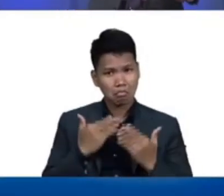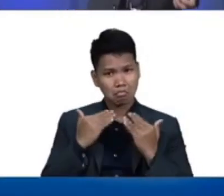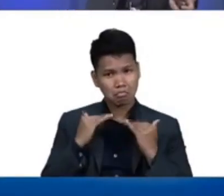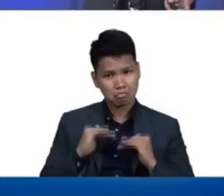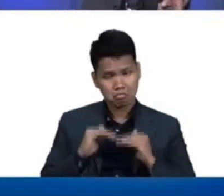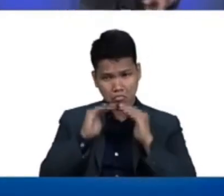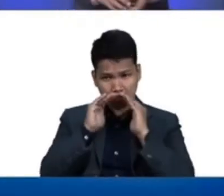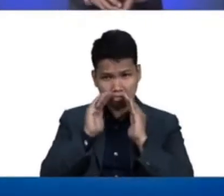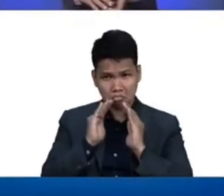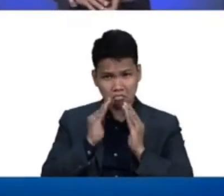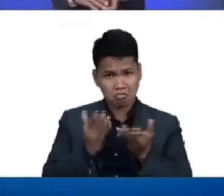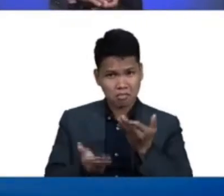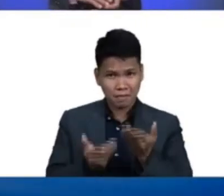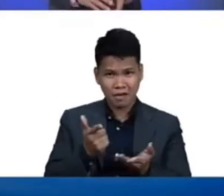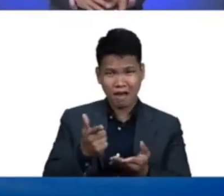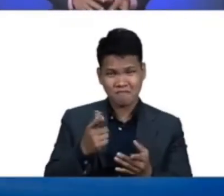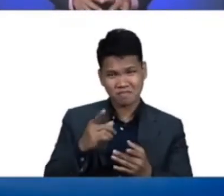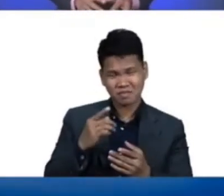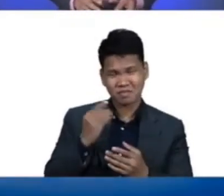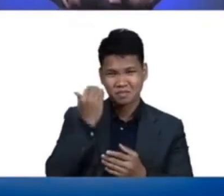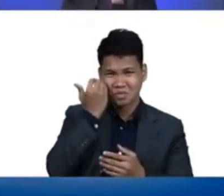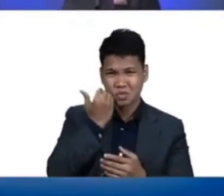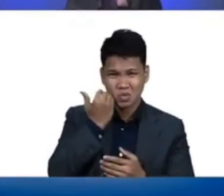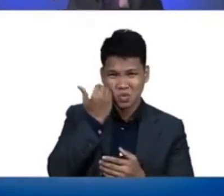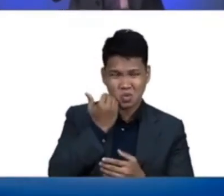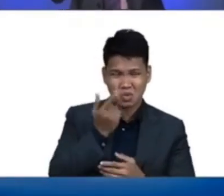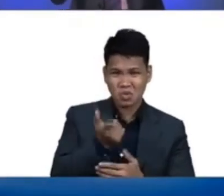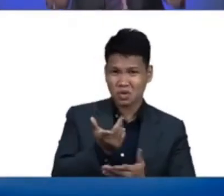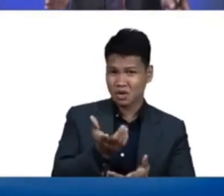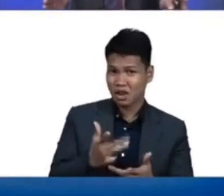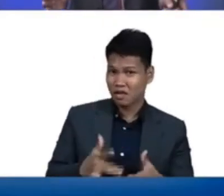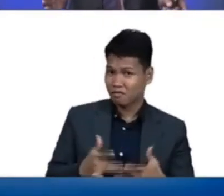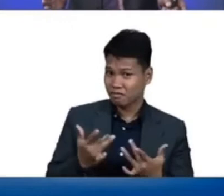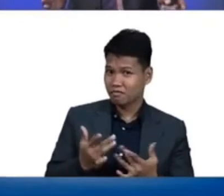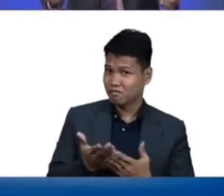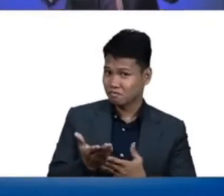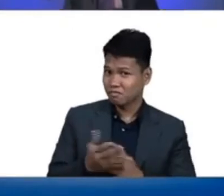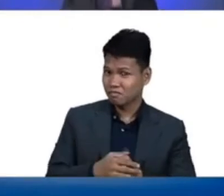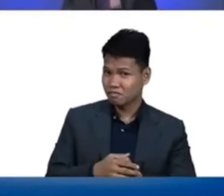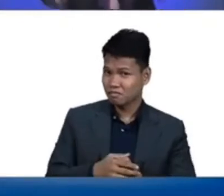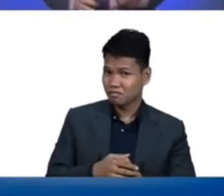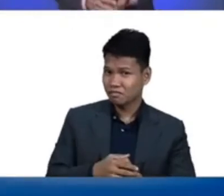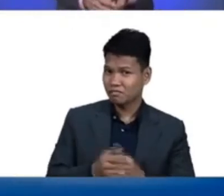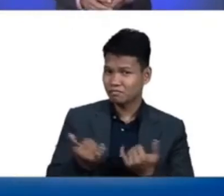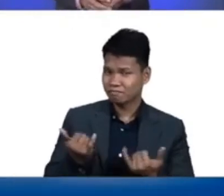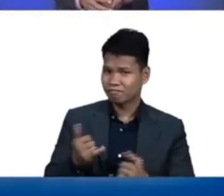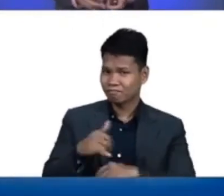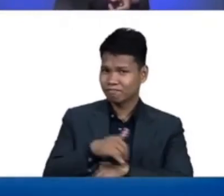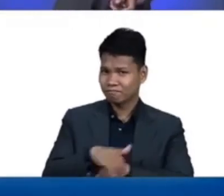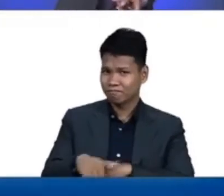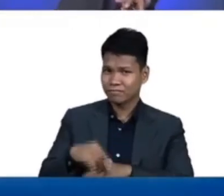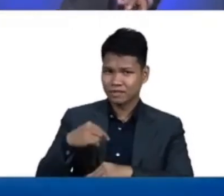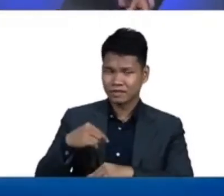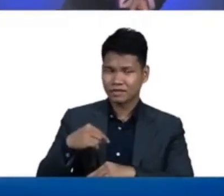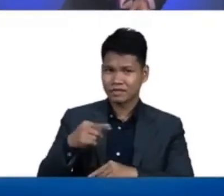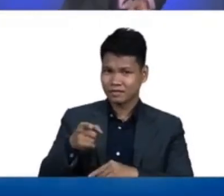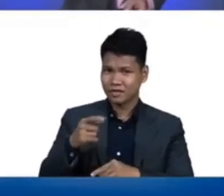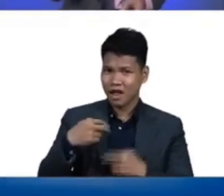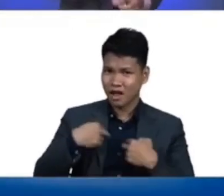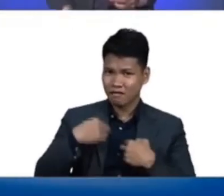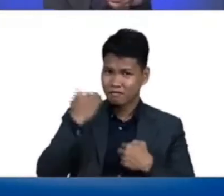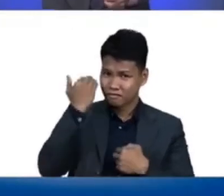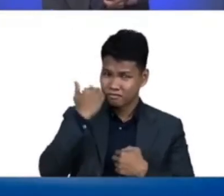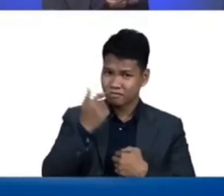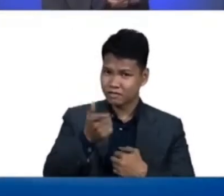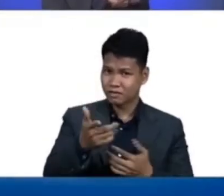is is something missing in your life minamahal na kaibigan sa gabing ito meron bang kulang